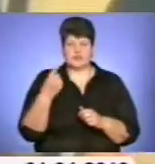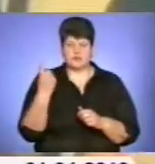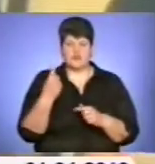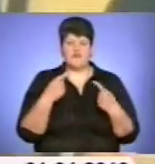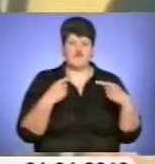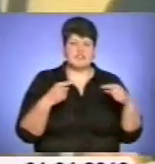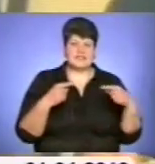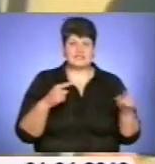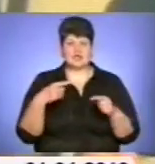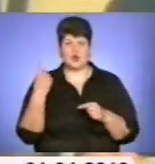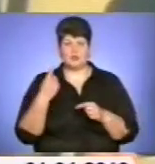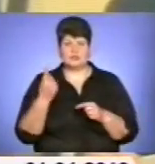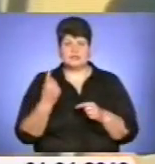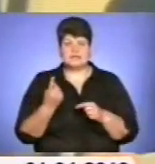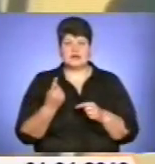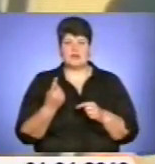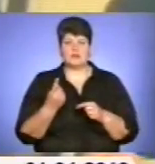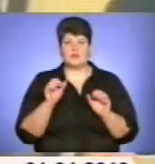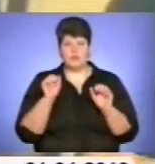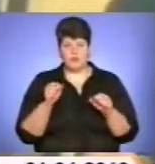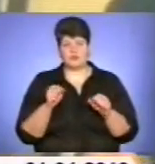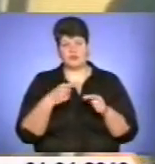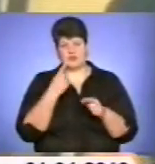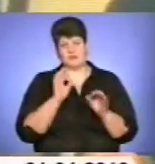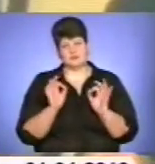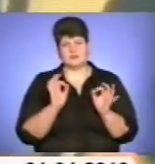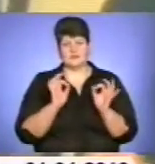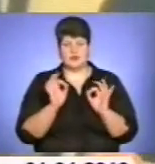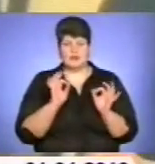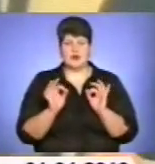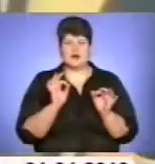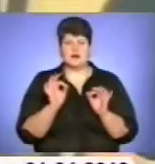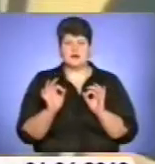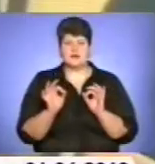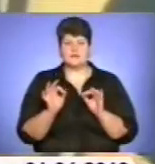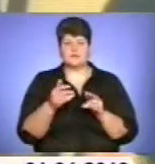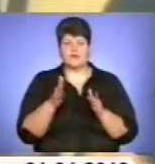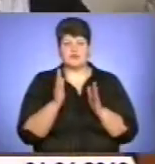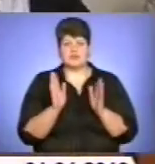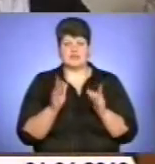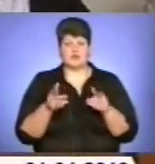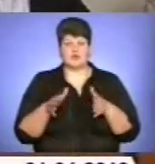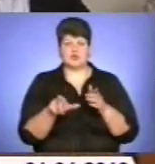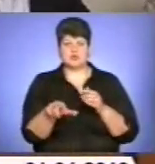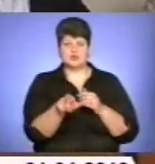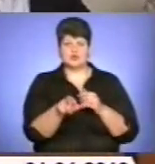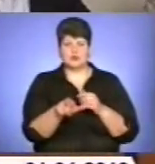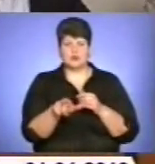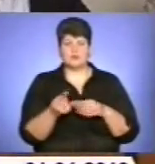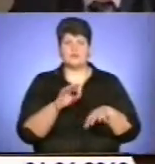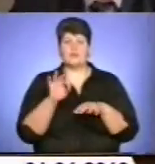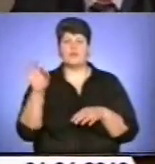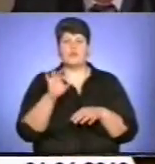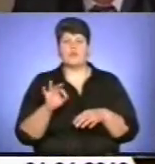інших областях повинні можна характеризувати як невисоку, переважну в межах русел річок. Про водогосподарську